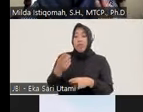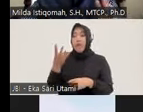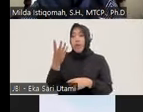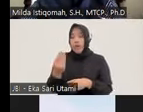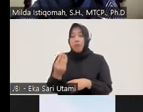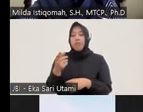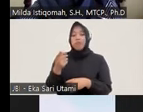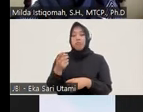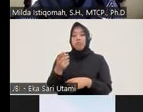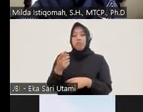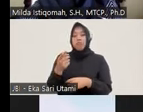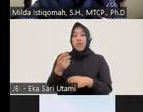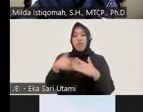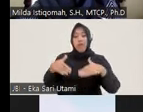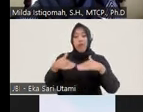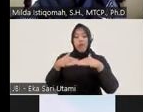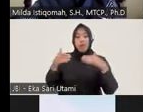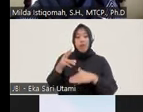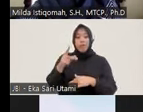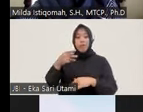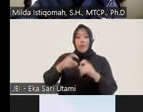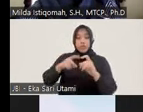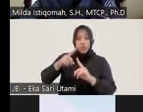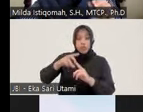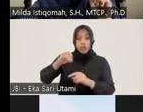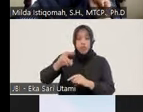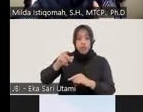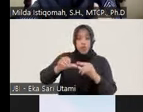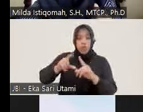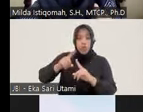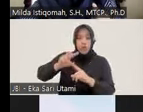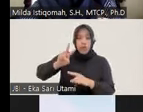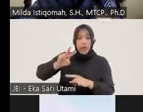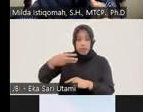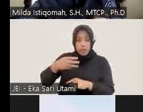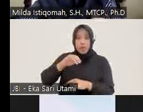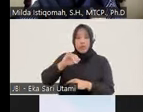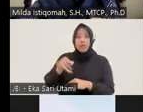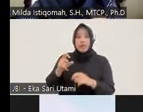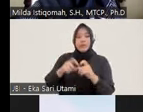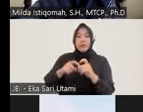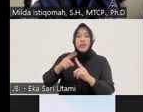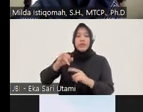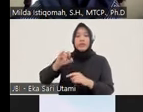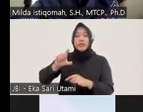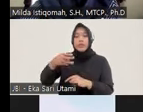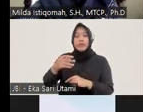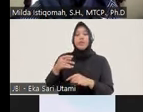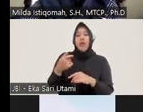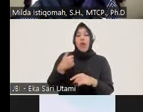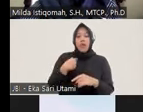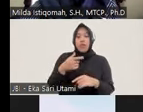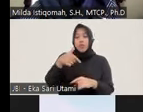restoratif itu diterapkan di lingkungan kepolisian ada 1.607 responden yang